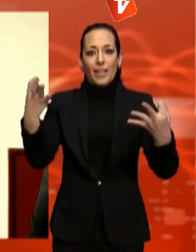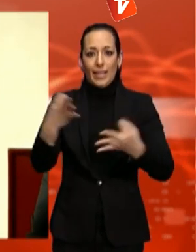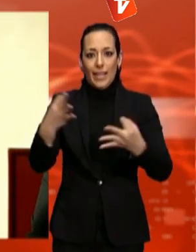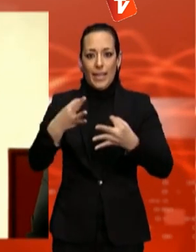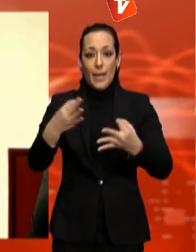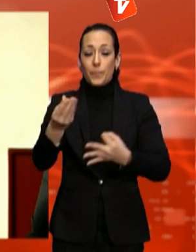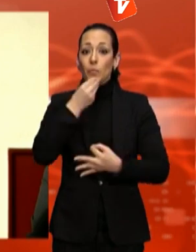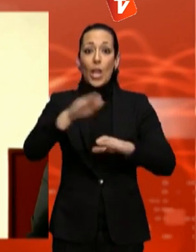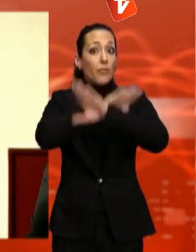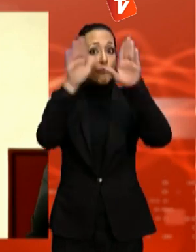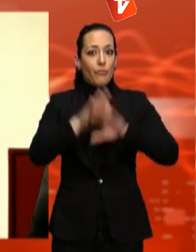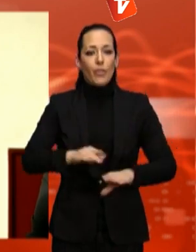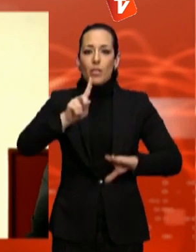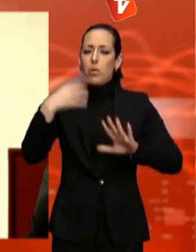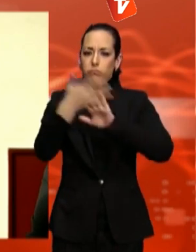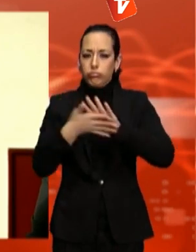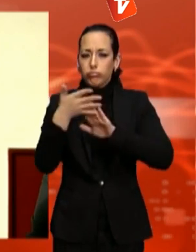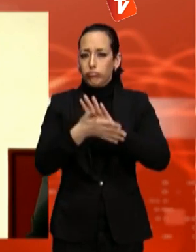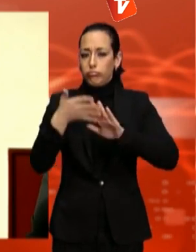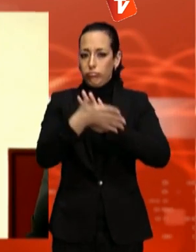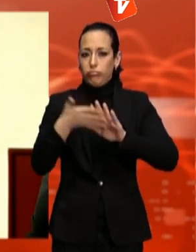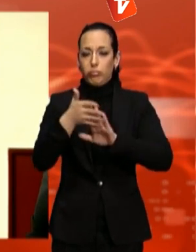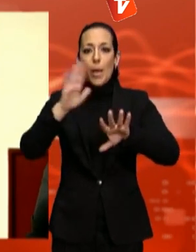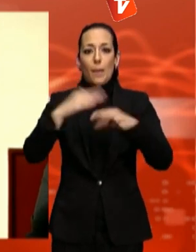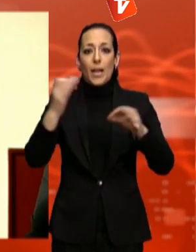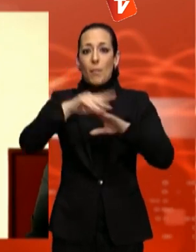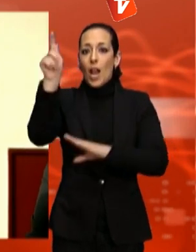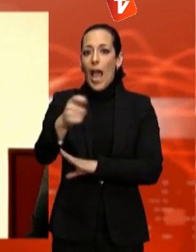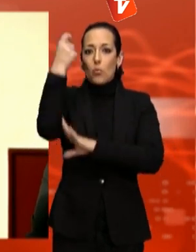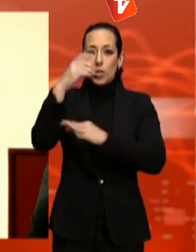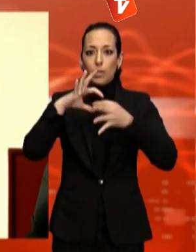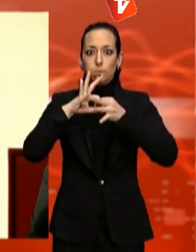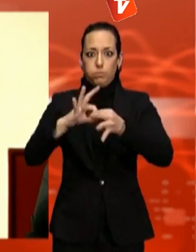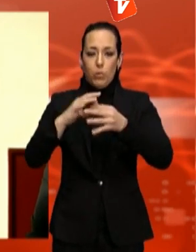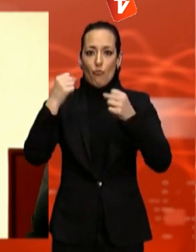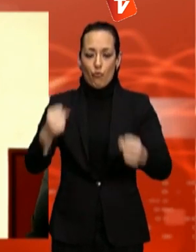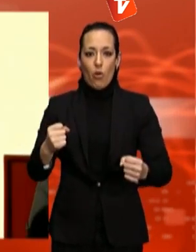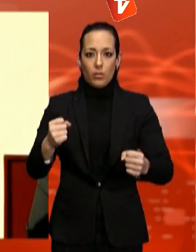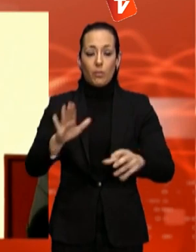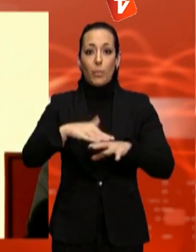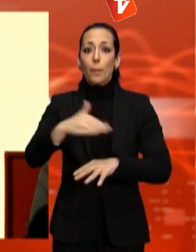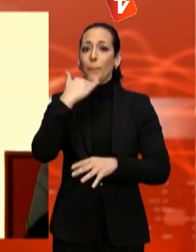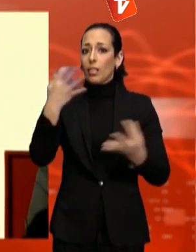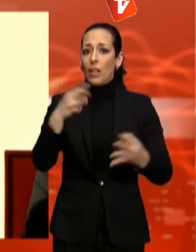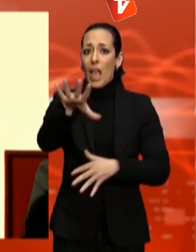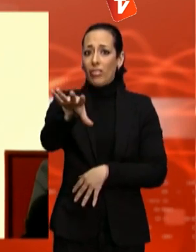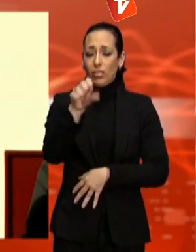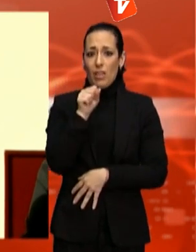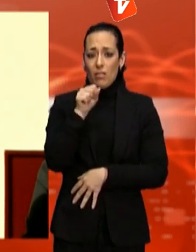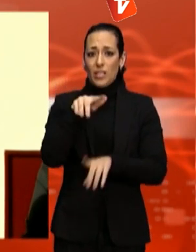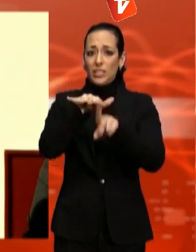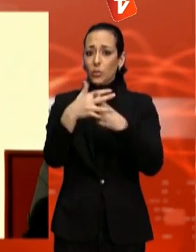enfortir aquests lligams, aquests vincles comunitaris, que ens han d'ajudar a comprendre millor quina és la nostra realitat i a partir d'aquesta